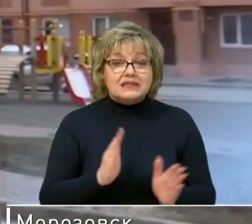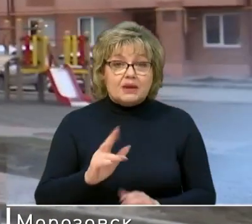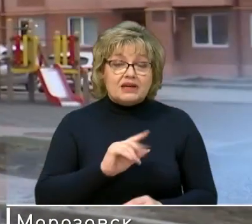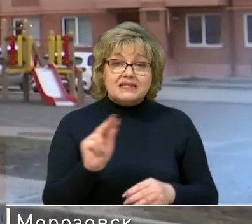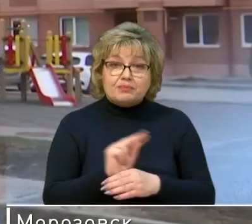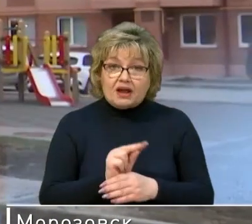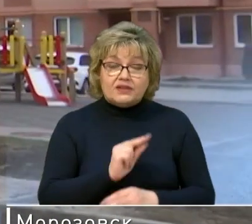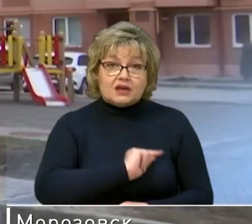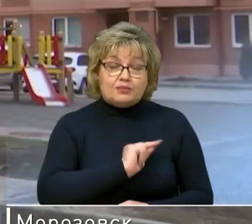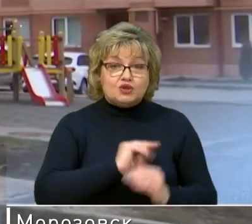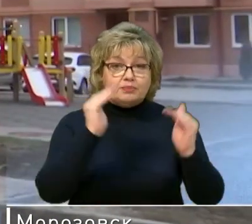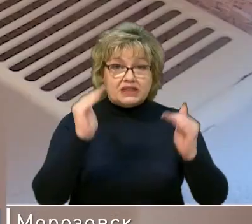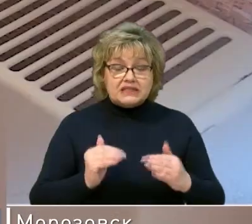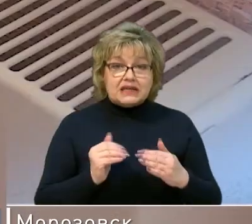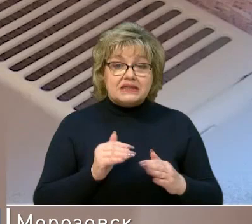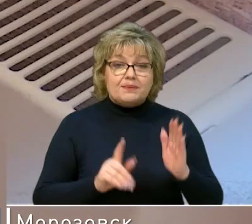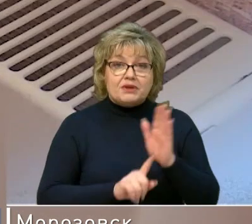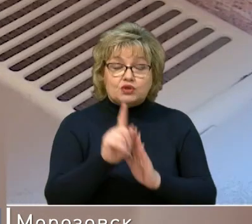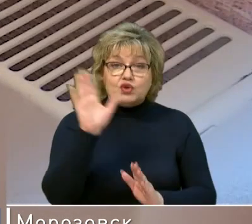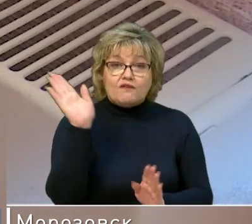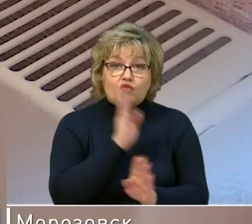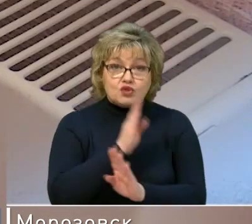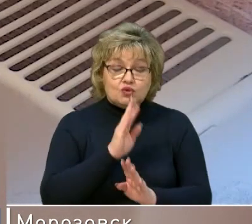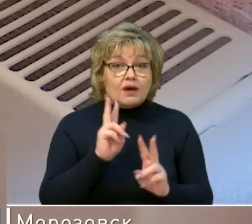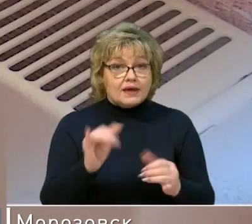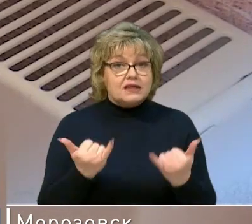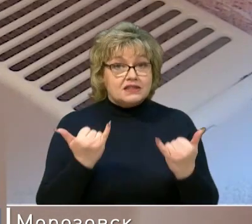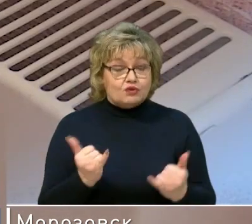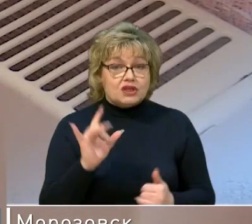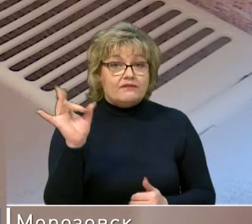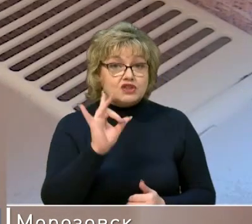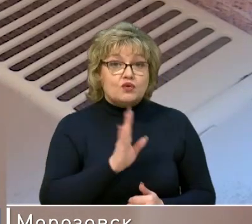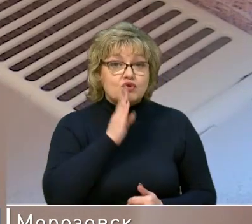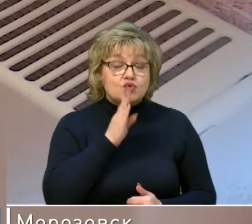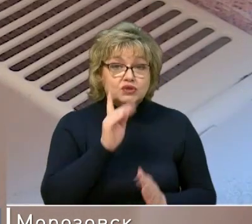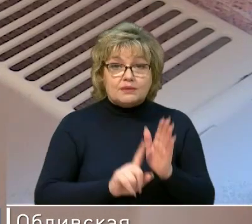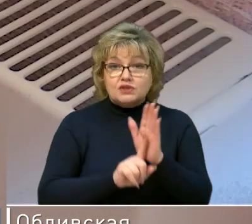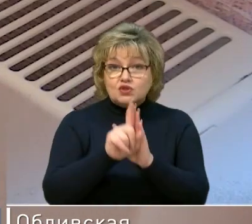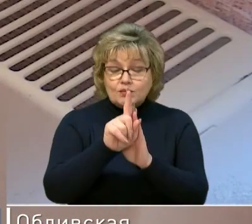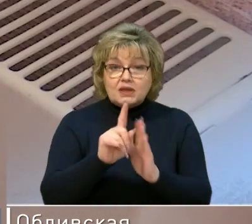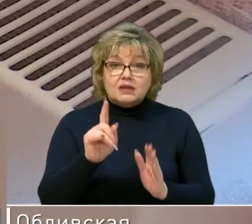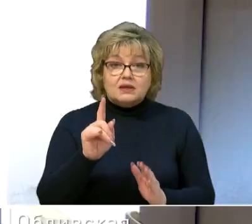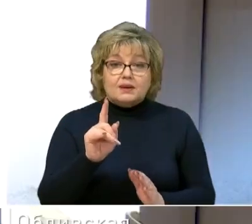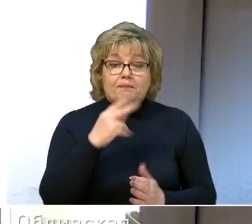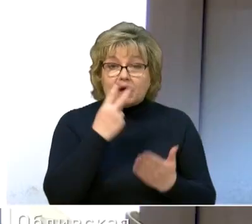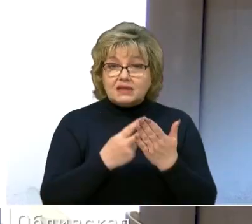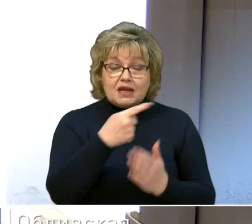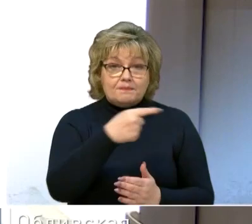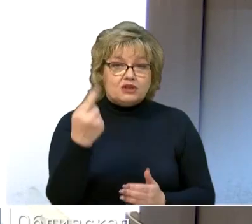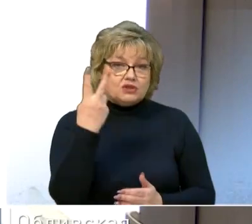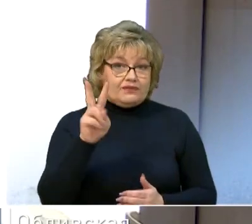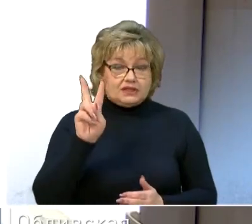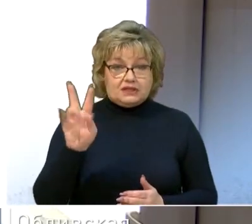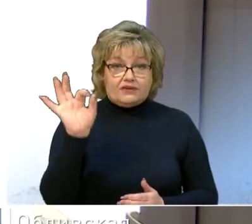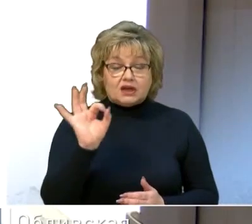работала при низкой температуре воздуха. Например, такой, как сегодня. В Ростове-на-Дону утром столбики термометром показали минус